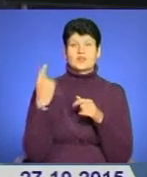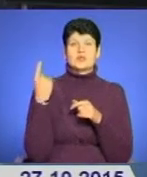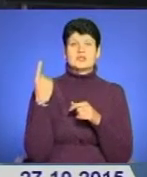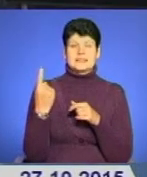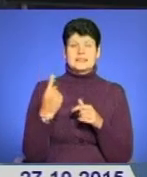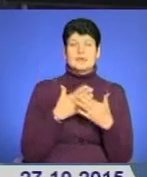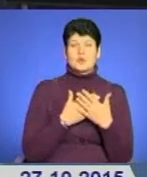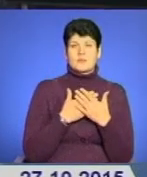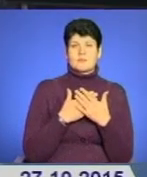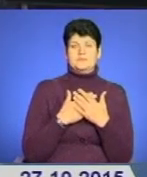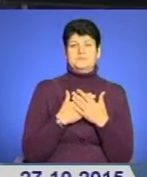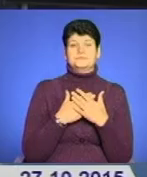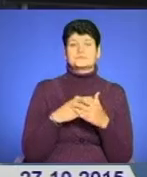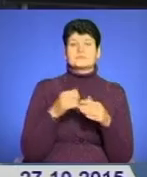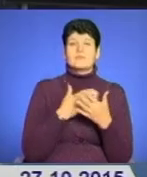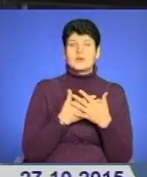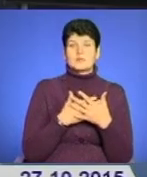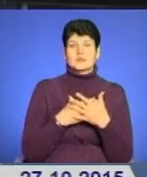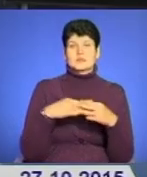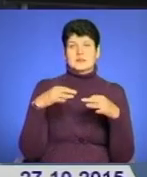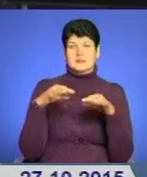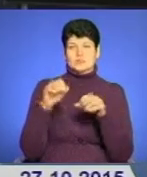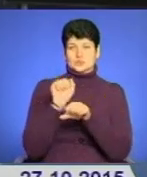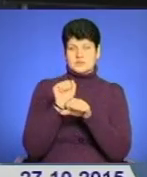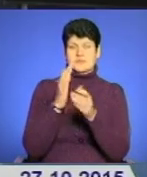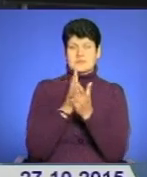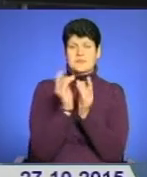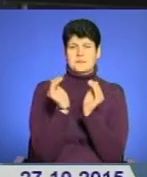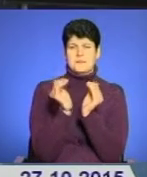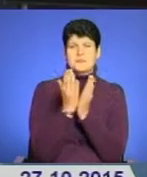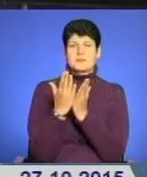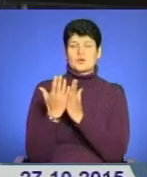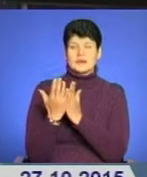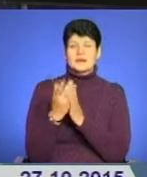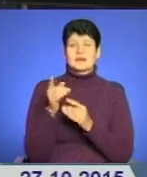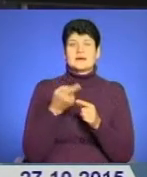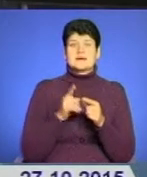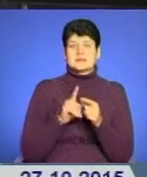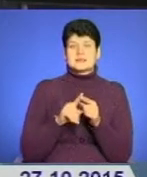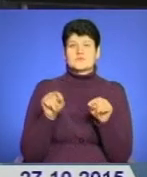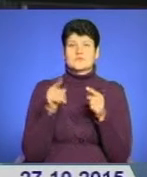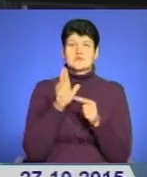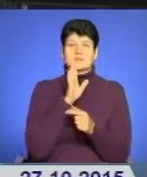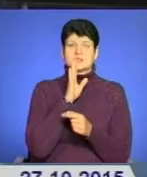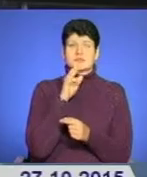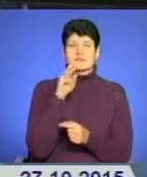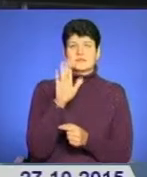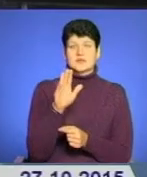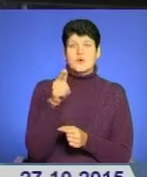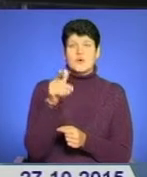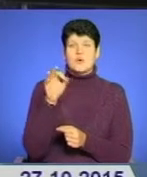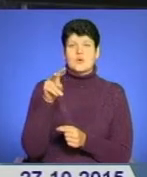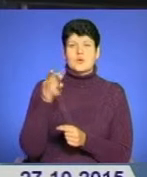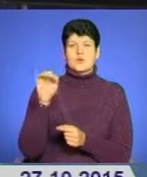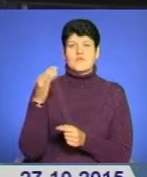транспорту з'явилася невеличка бібліотека. Ініціатором її створення є тернополянка Валентина Головань. Чи користується популярністю серед